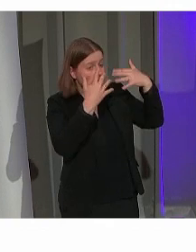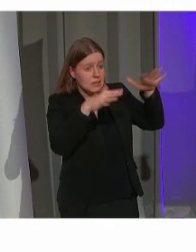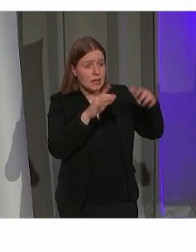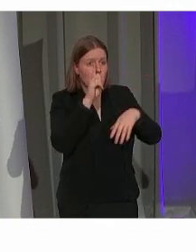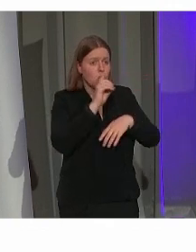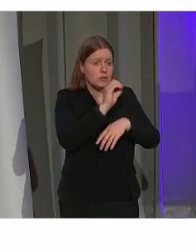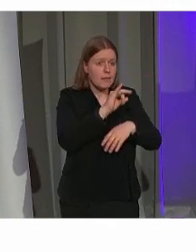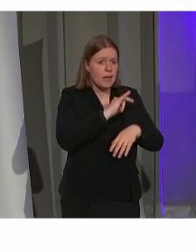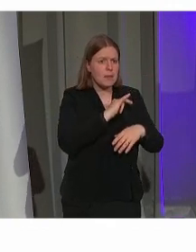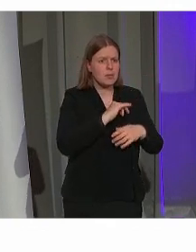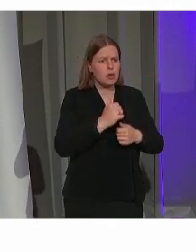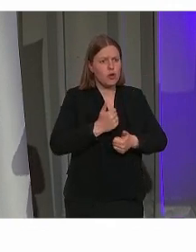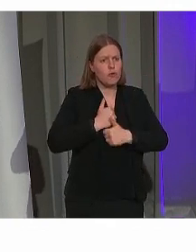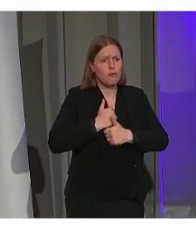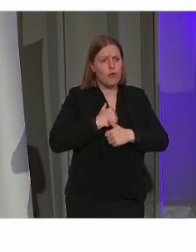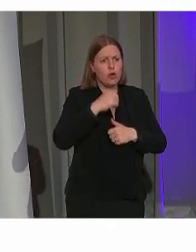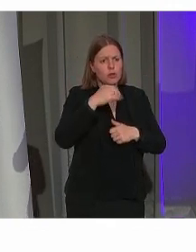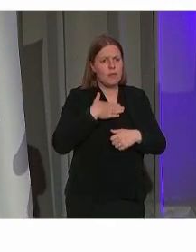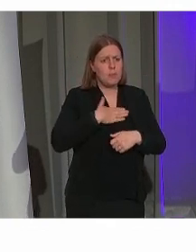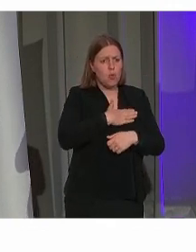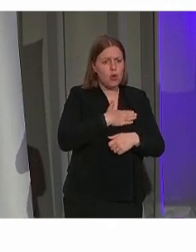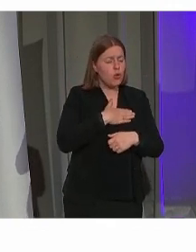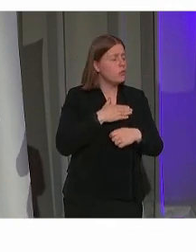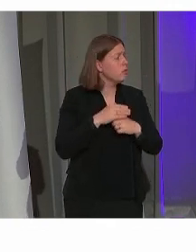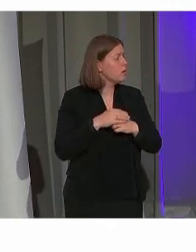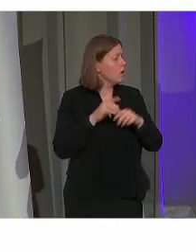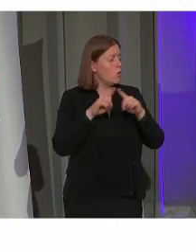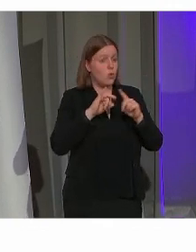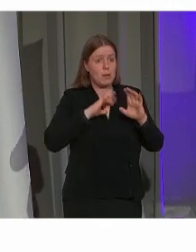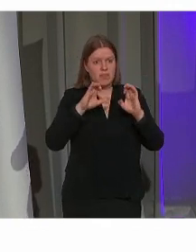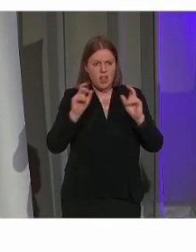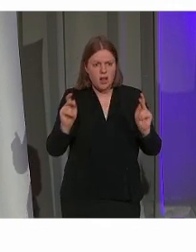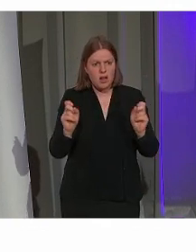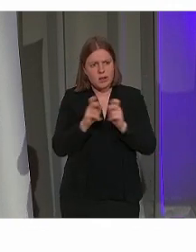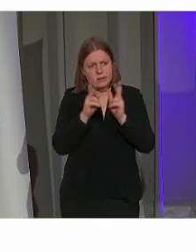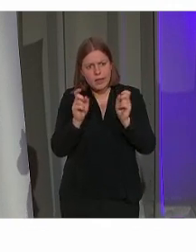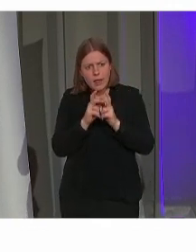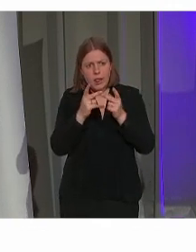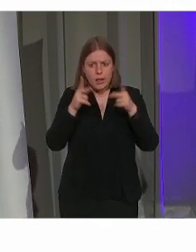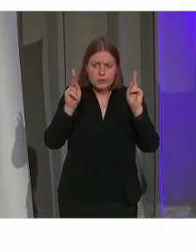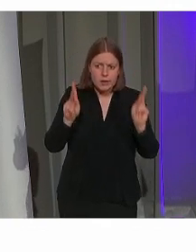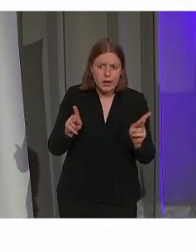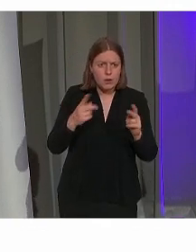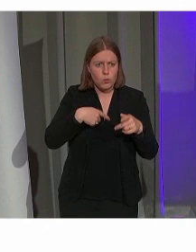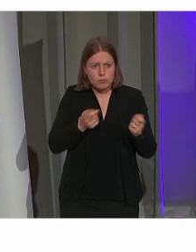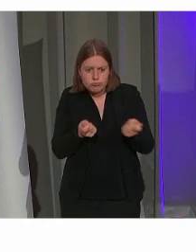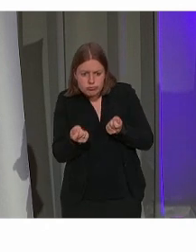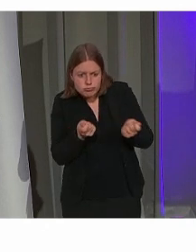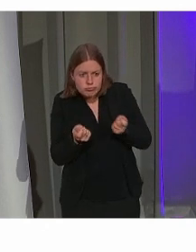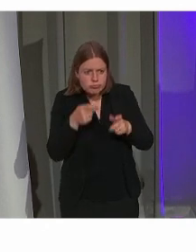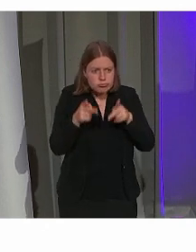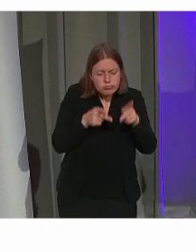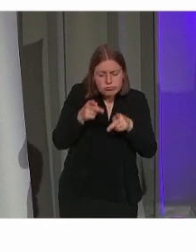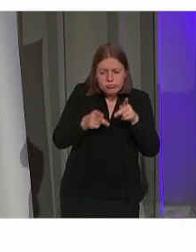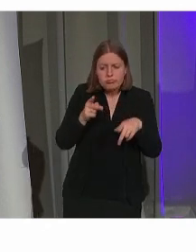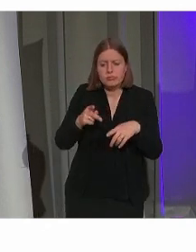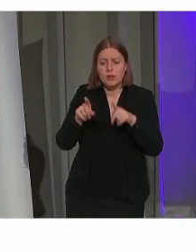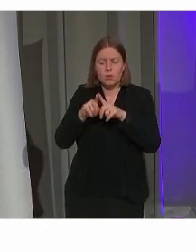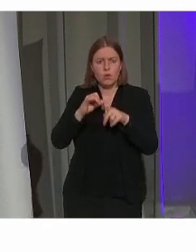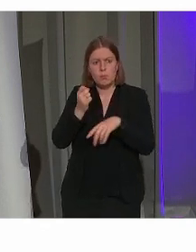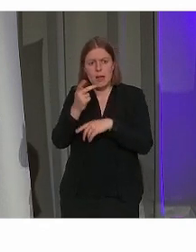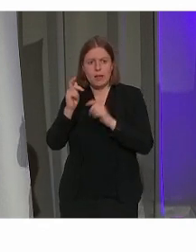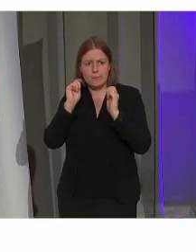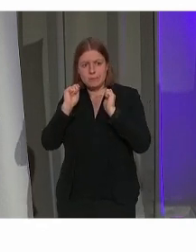Oostende met Fort Napoleon, militair erfgoed. We hebben in de reeks kastelen, iconische kastelen die we in beheer hebben. Een aantal